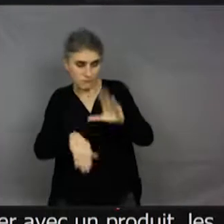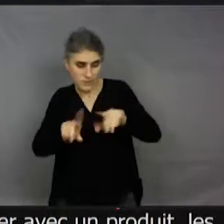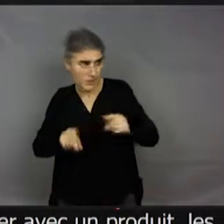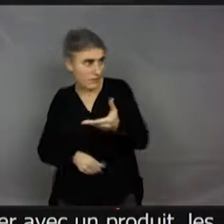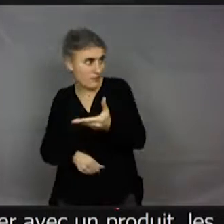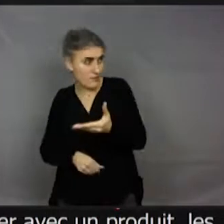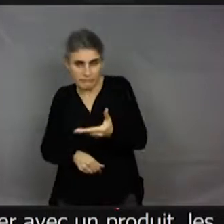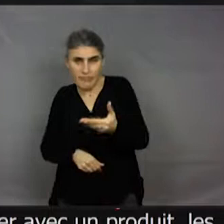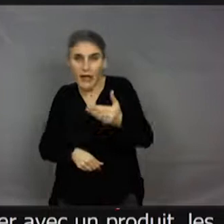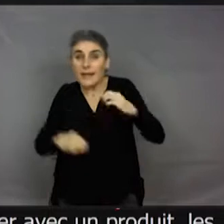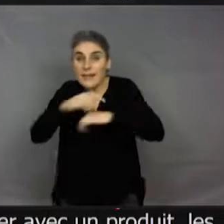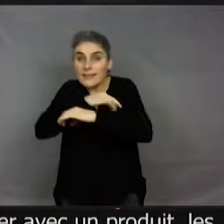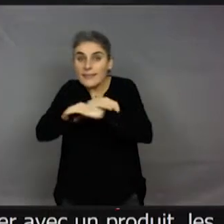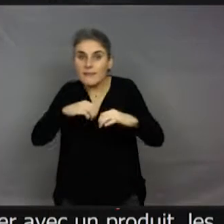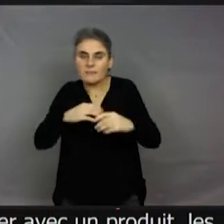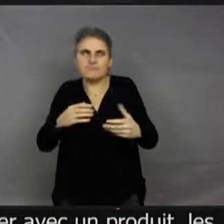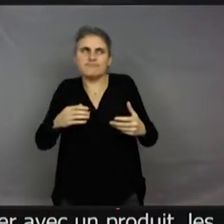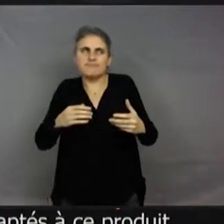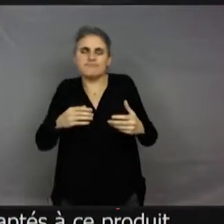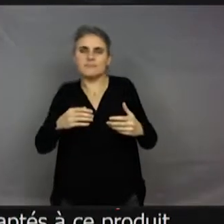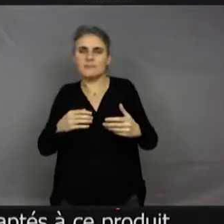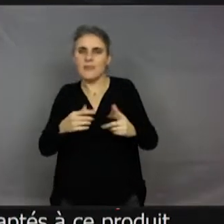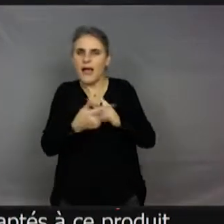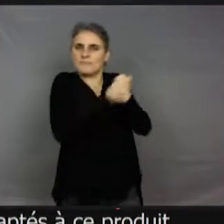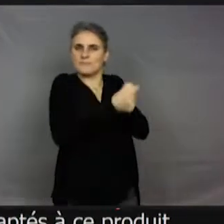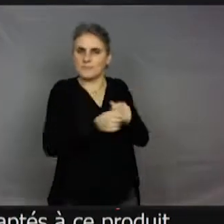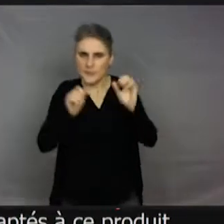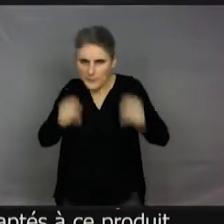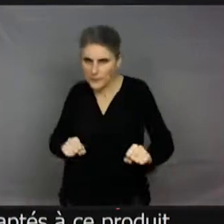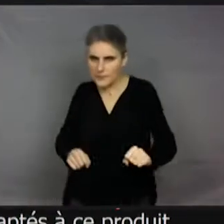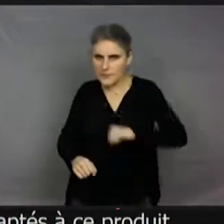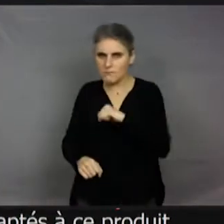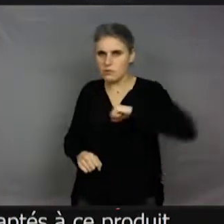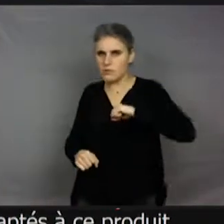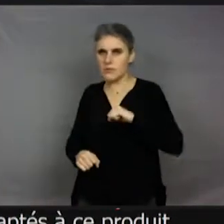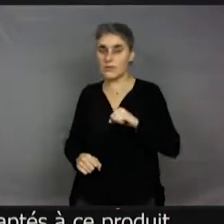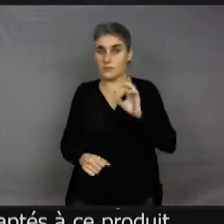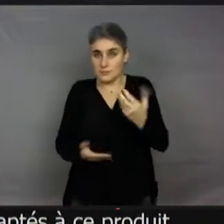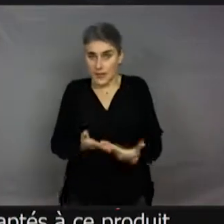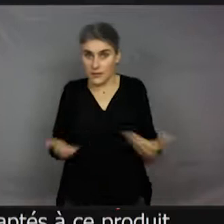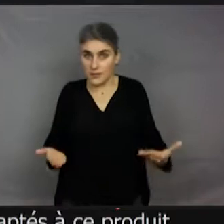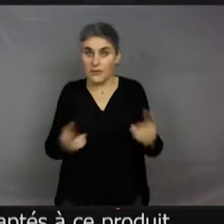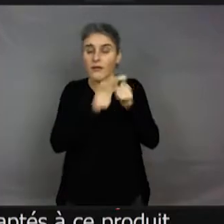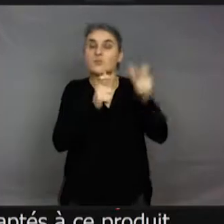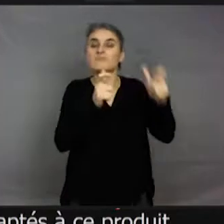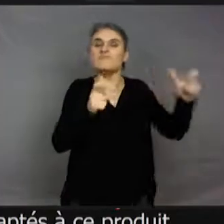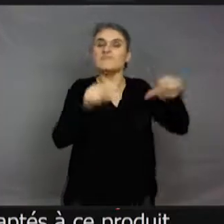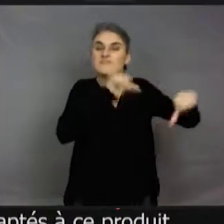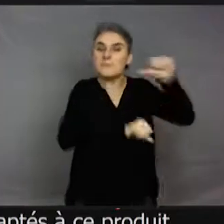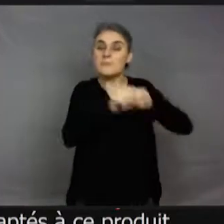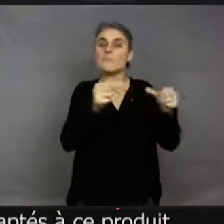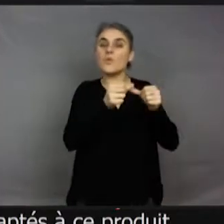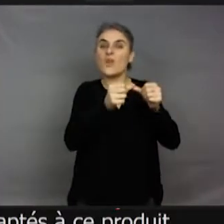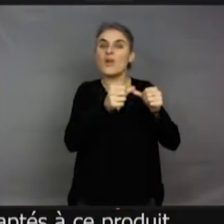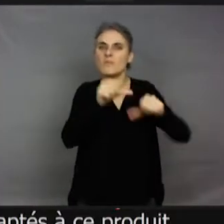vont toujours... Et ce qui est le cas, c'est que les fabricants de pesticides sont toujours obligés de modifier leurs